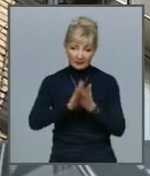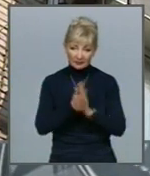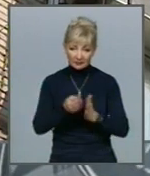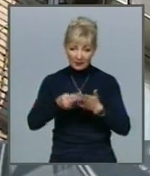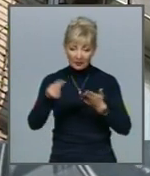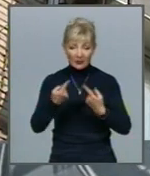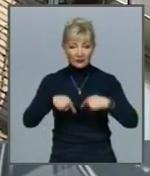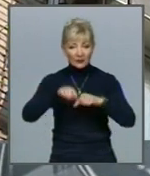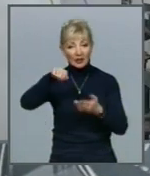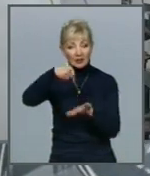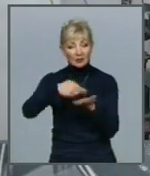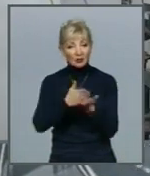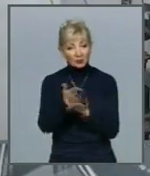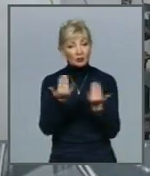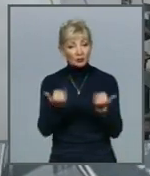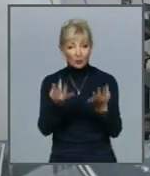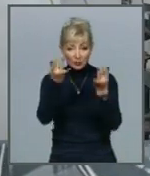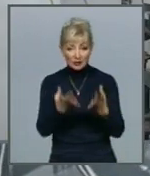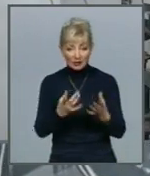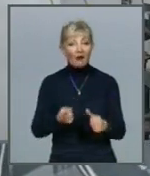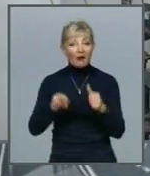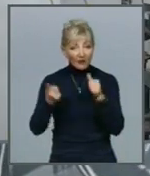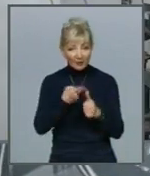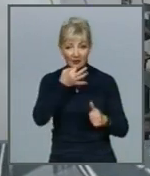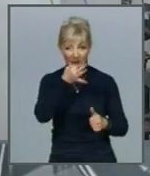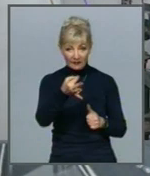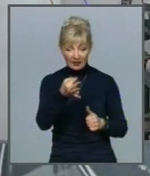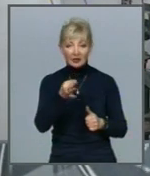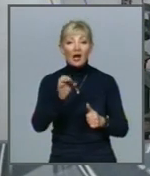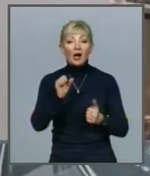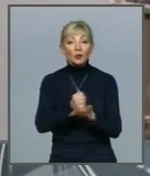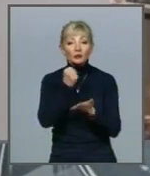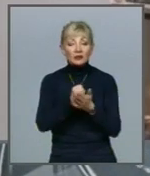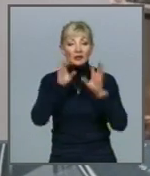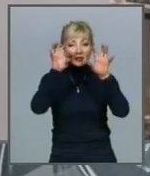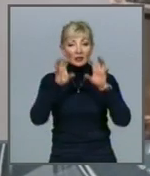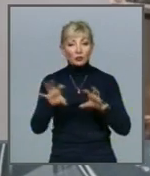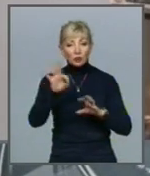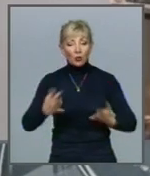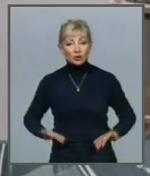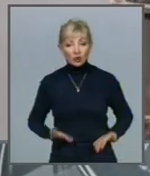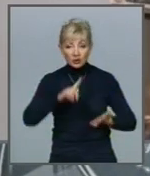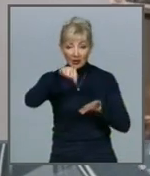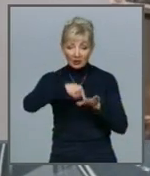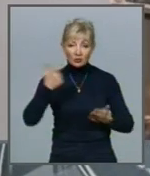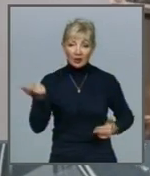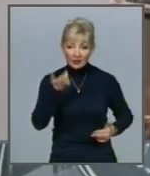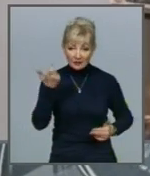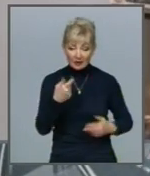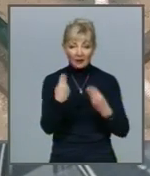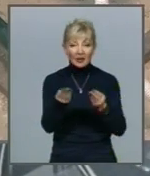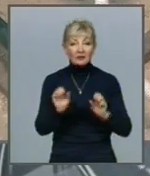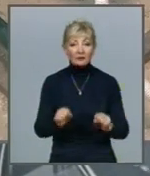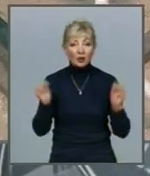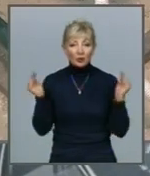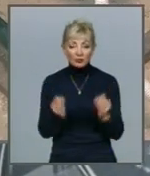комунальних послуг тепер спроститься По-перше, зазначають урядовці, ухвалення закону про житлово-комунальне господарство дасть змогу